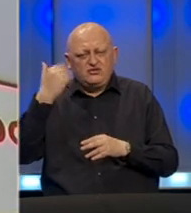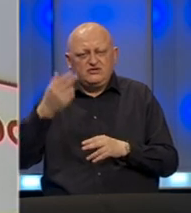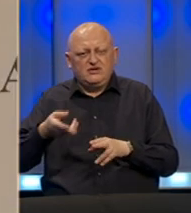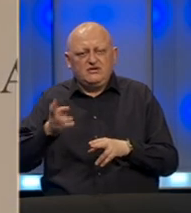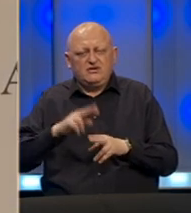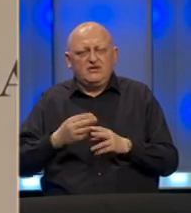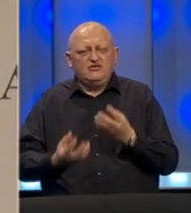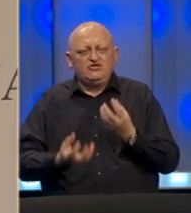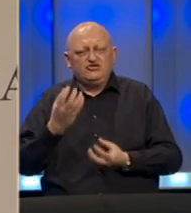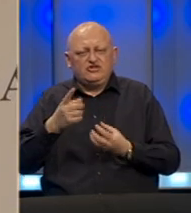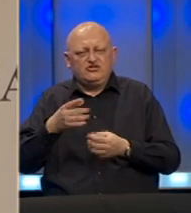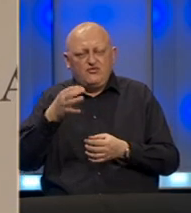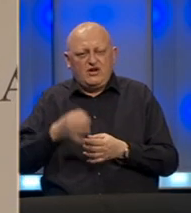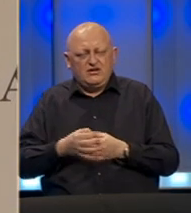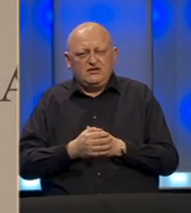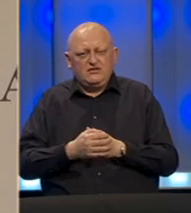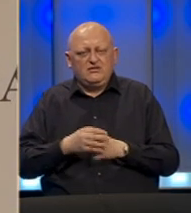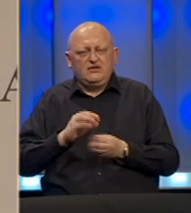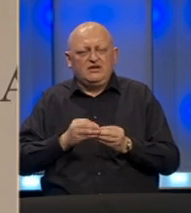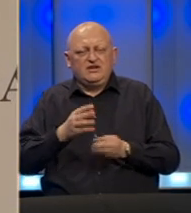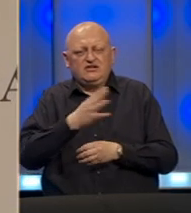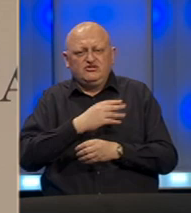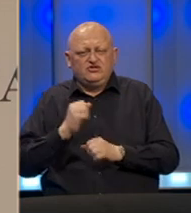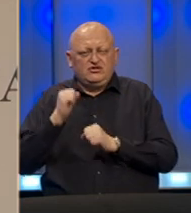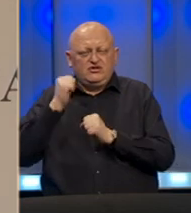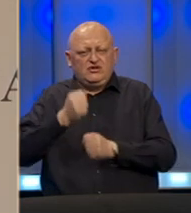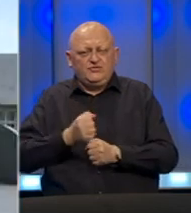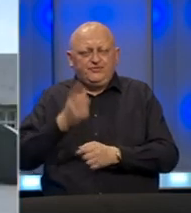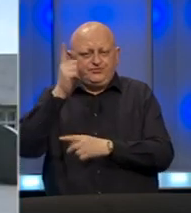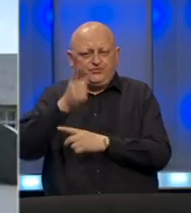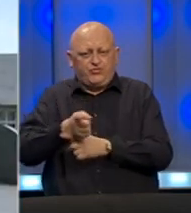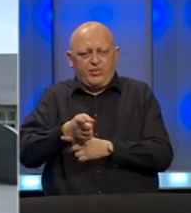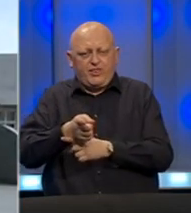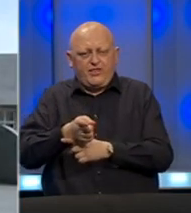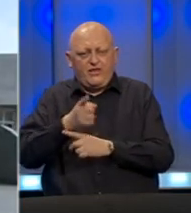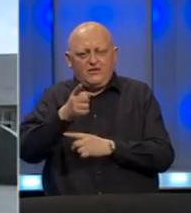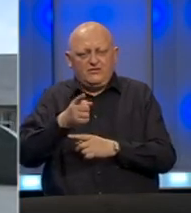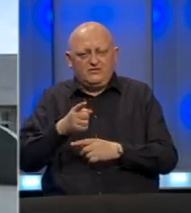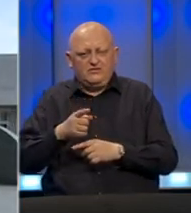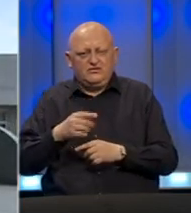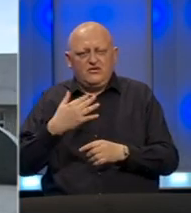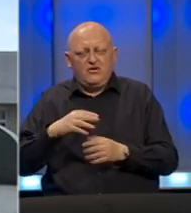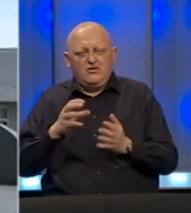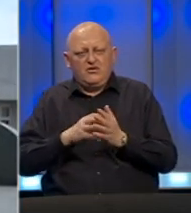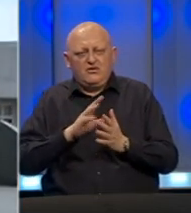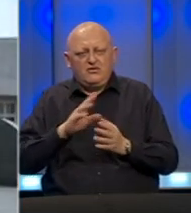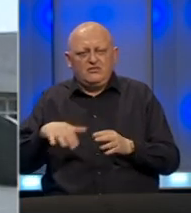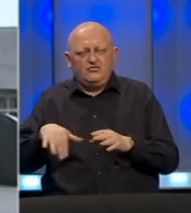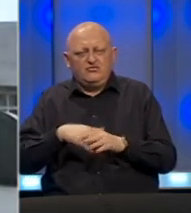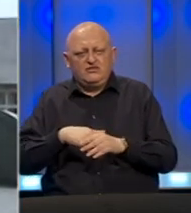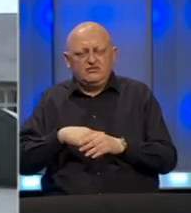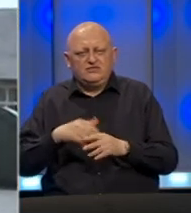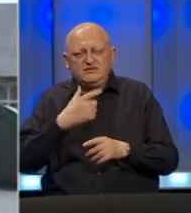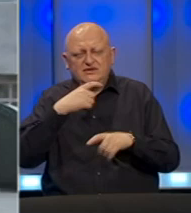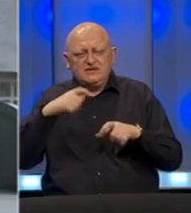najveće žarilište u ovom kantonu. Rizni štab jučer je donio naredbu da se obavezno testiraju sve osobe zaposljene u